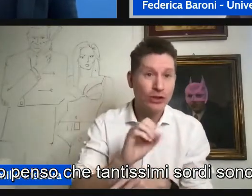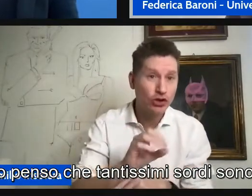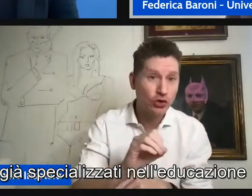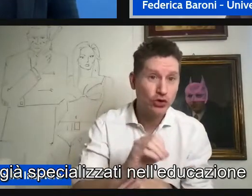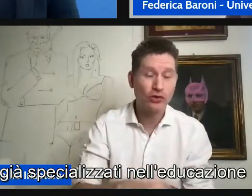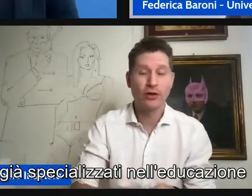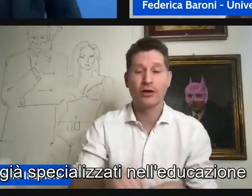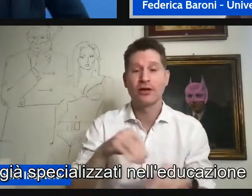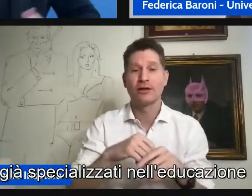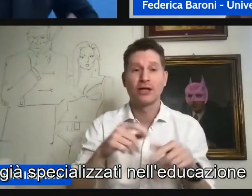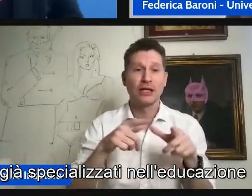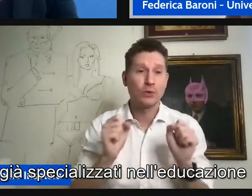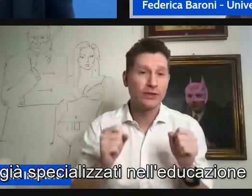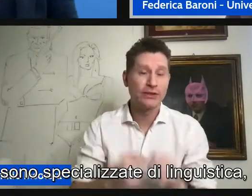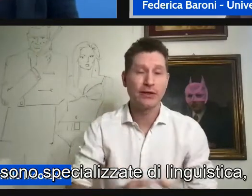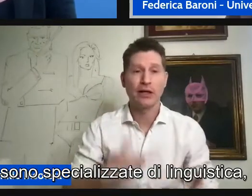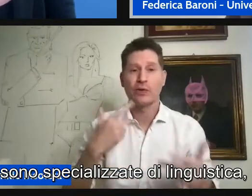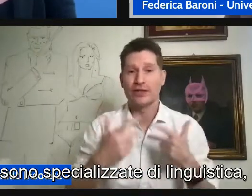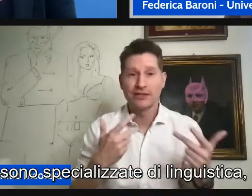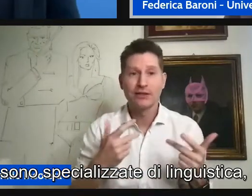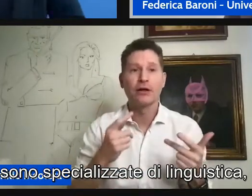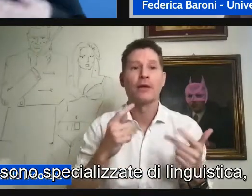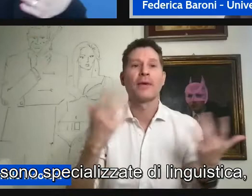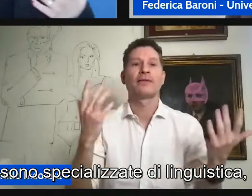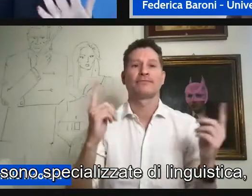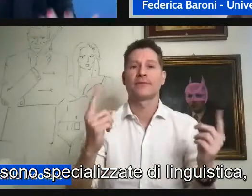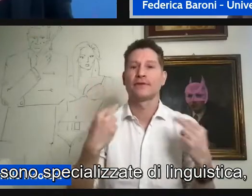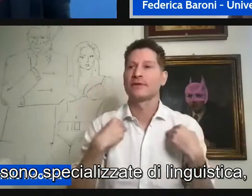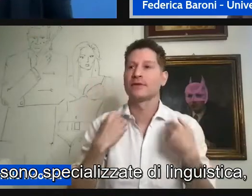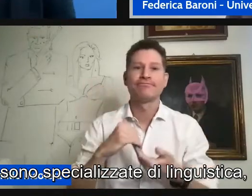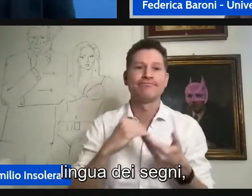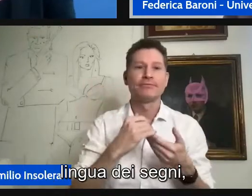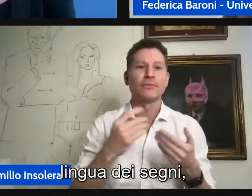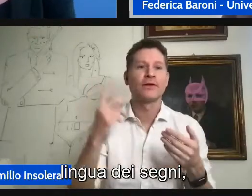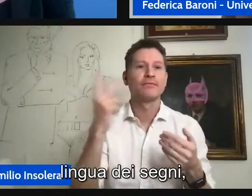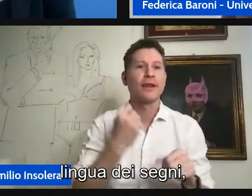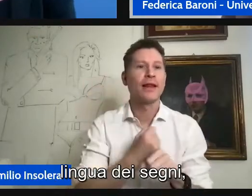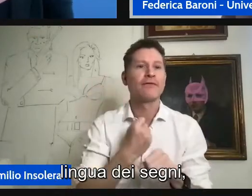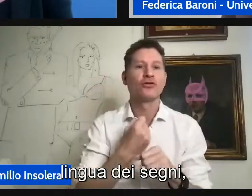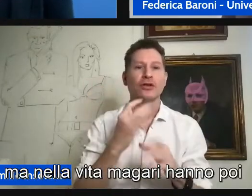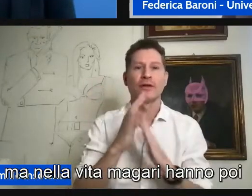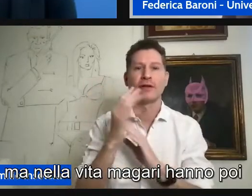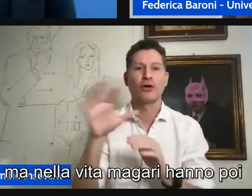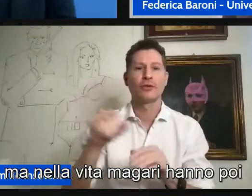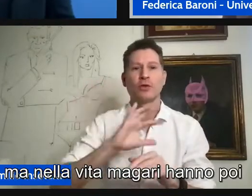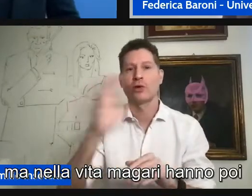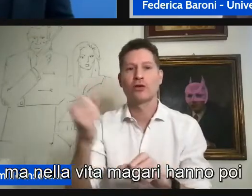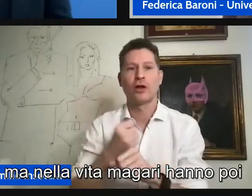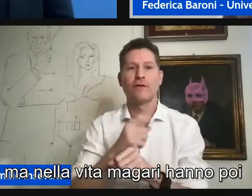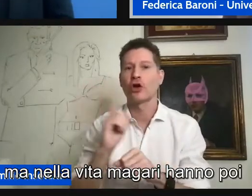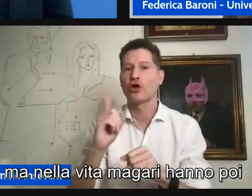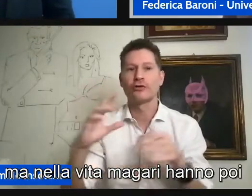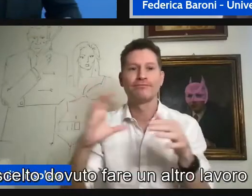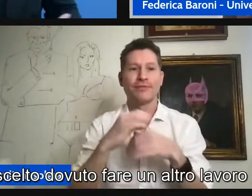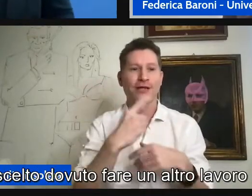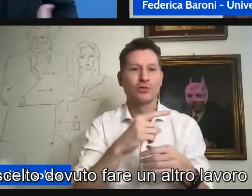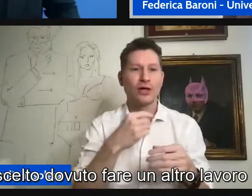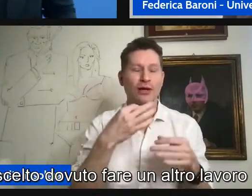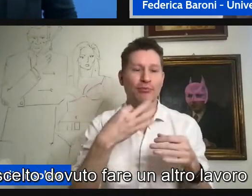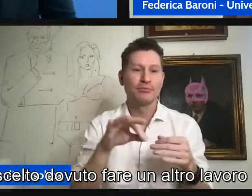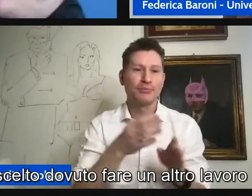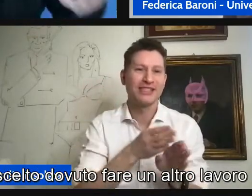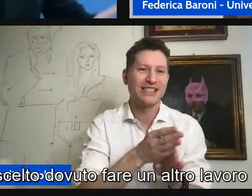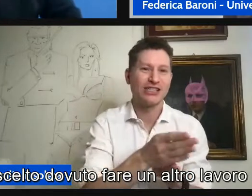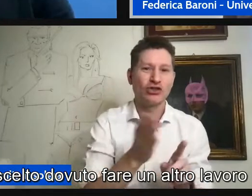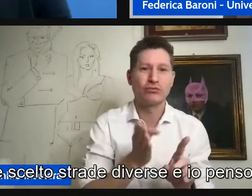sono già specializzati nell'educazione sono specializzati di linguistica di lingua dei segni ma nella vita magari hanno